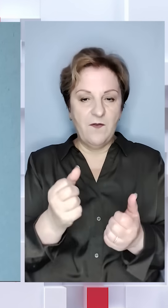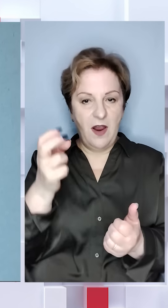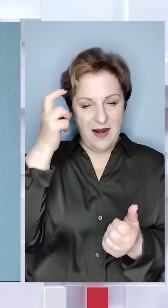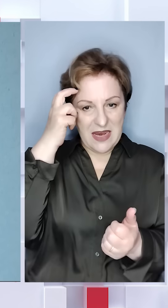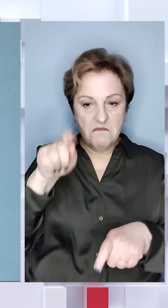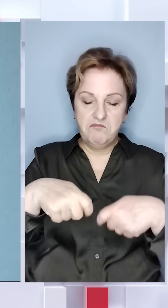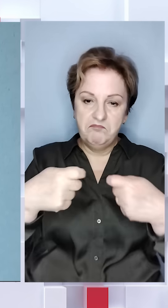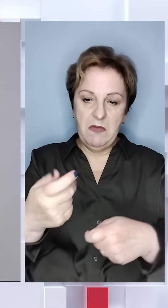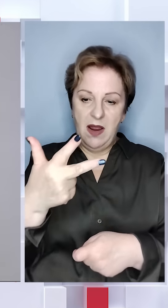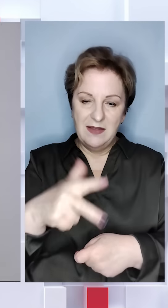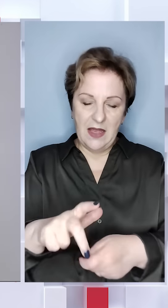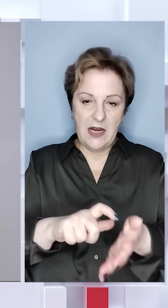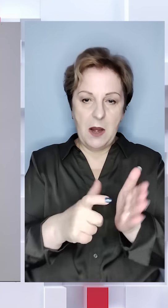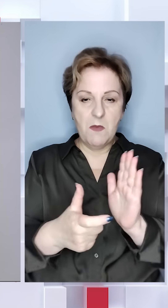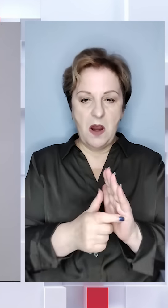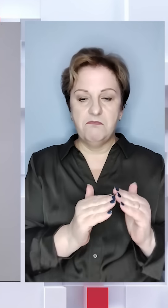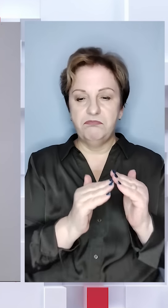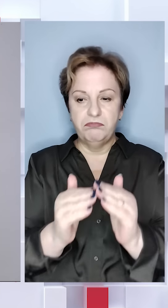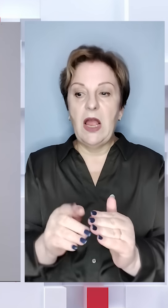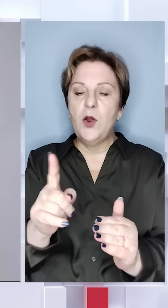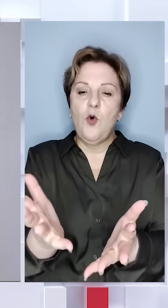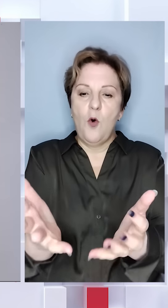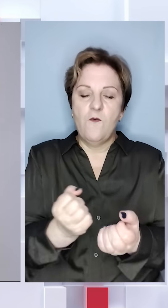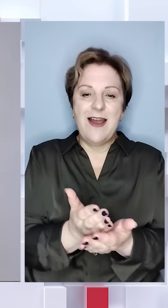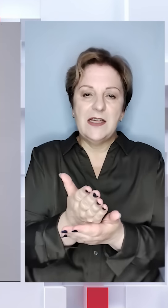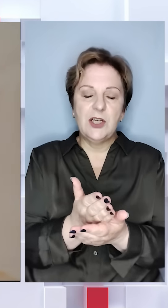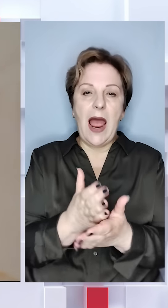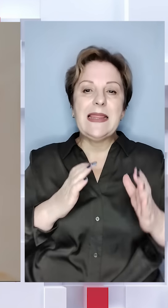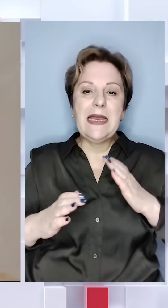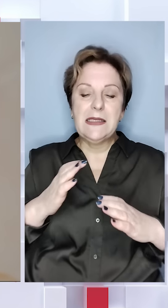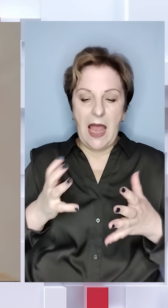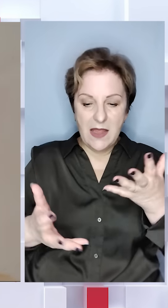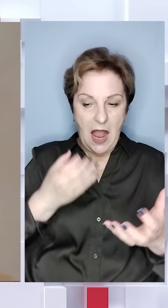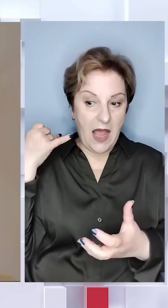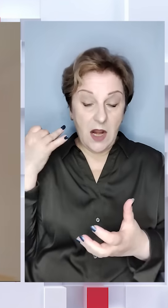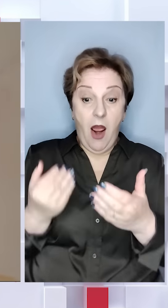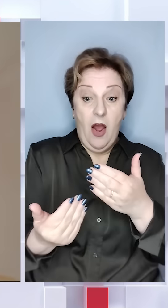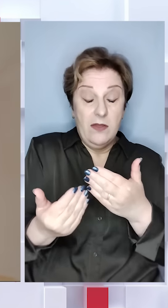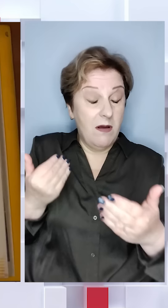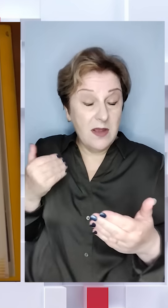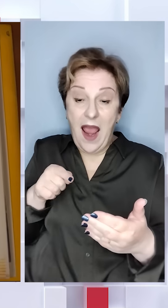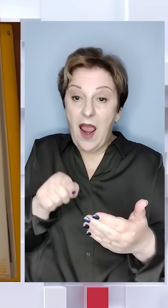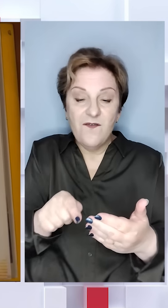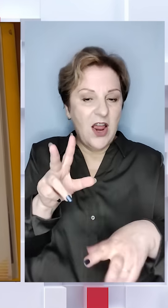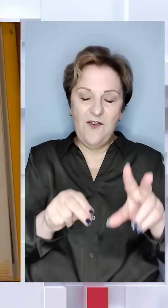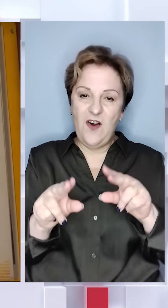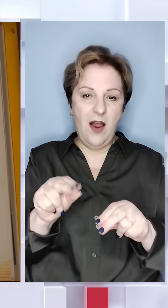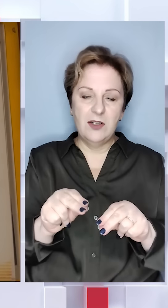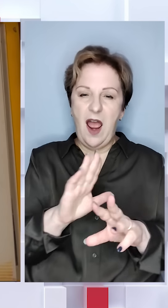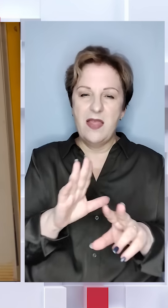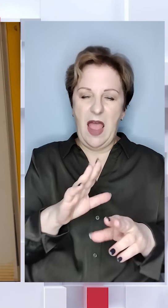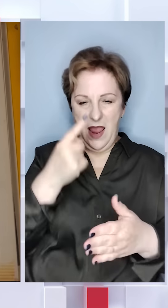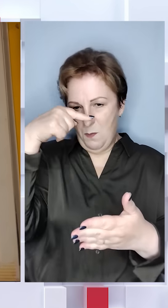Києві трикімнатну квартиру, а його нарешті взяли в штат інституту археології. До цього моменту він вважався